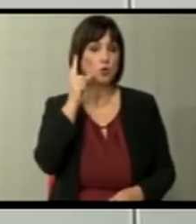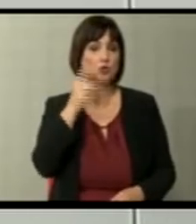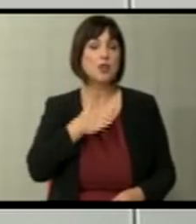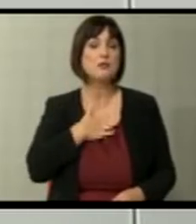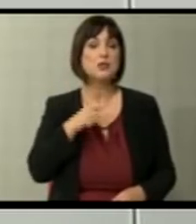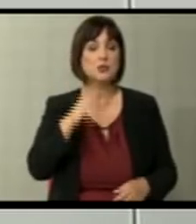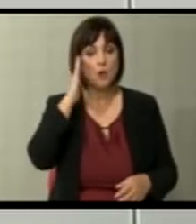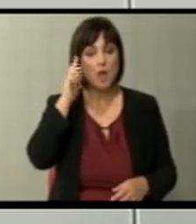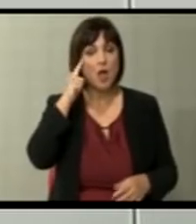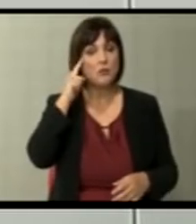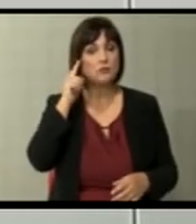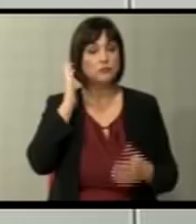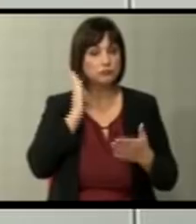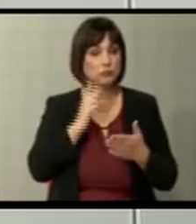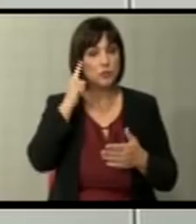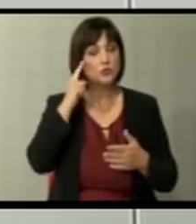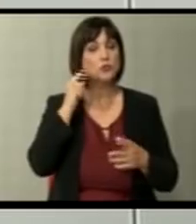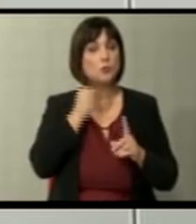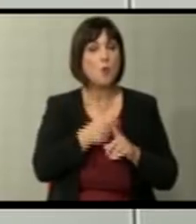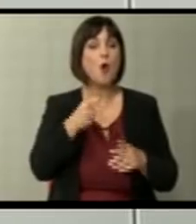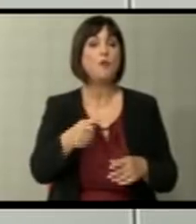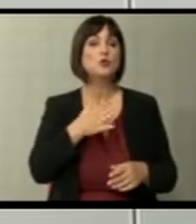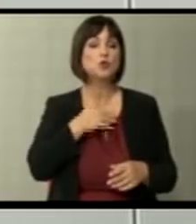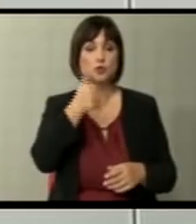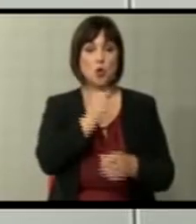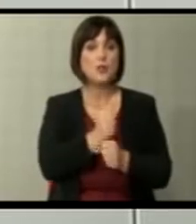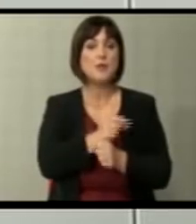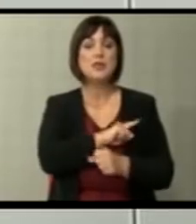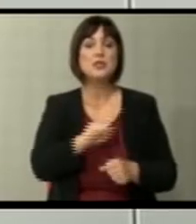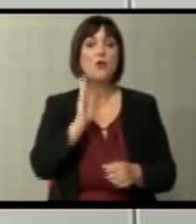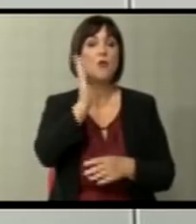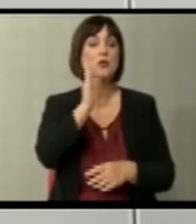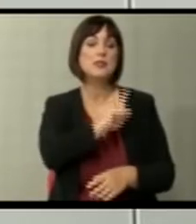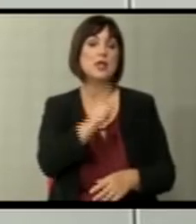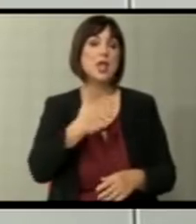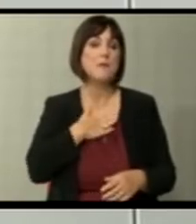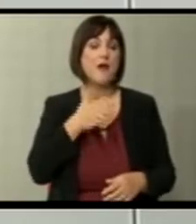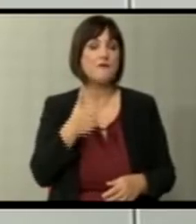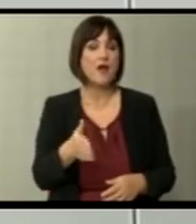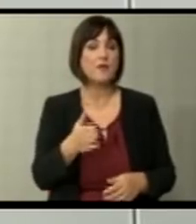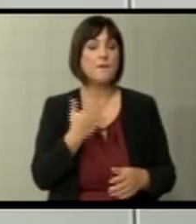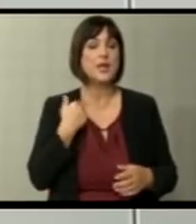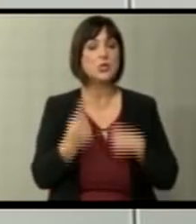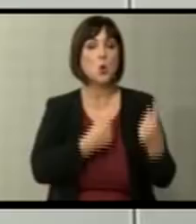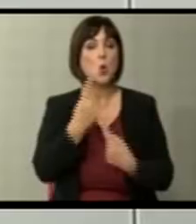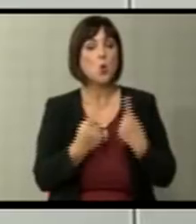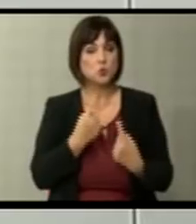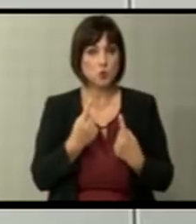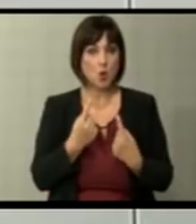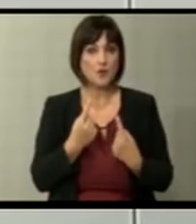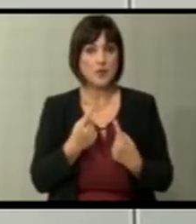Ние, јас сум убеден дека она што го направивме, никој војднина не ќе има такви предуслови за да